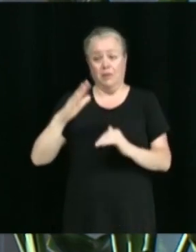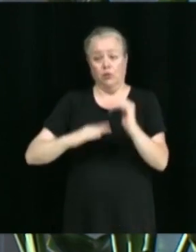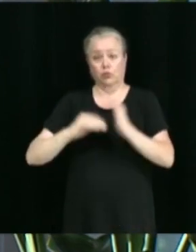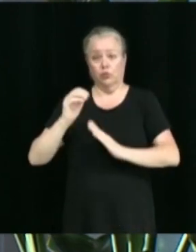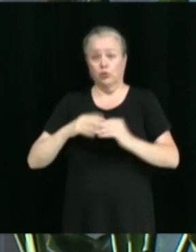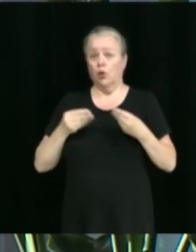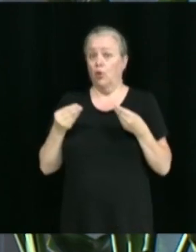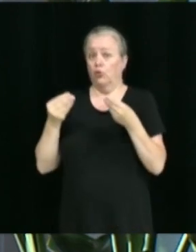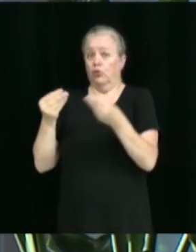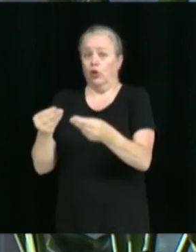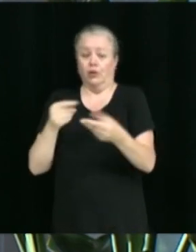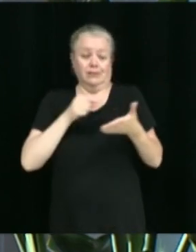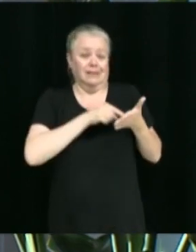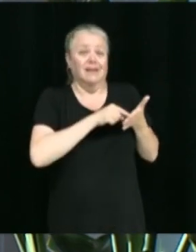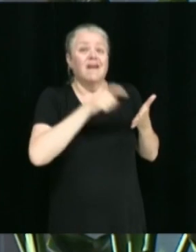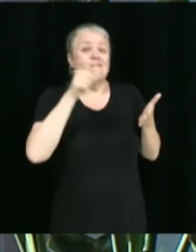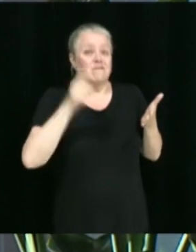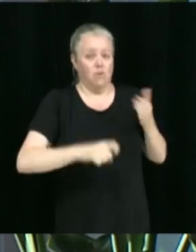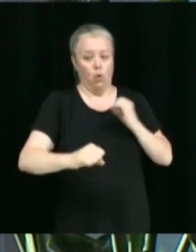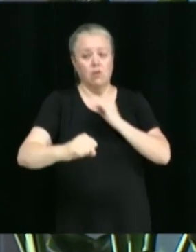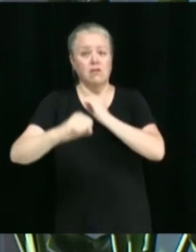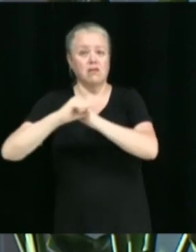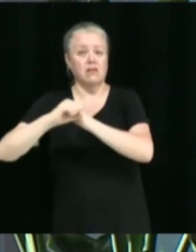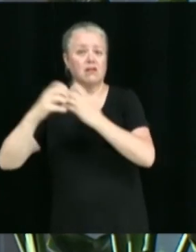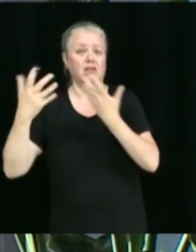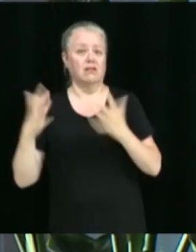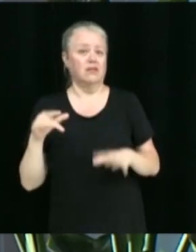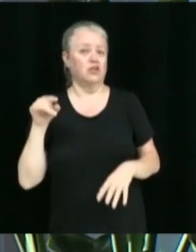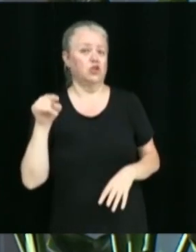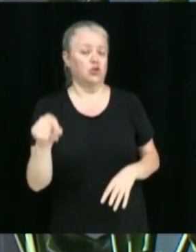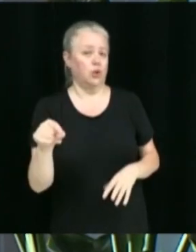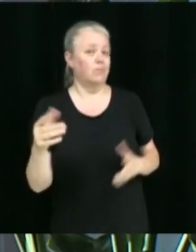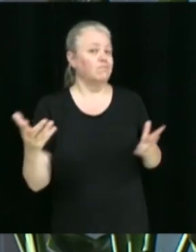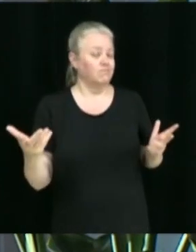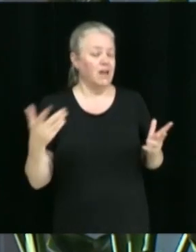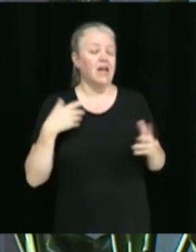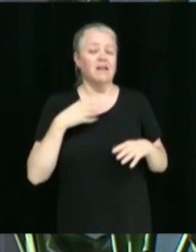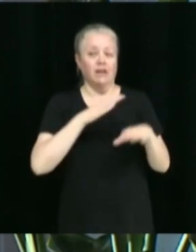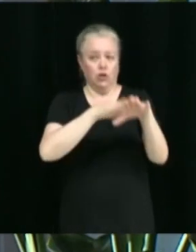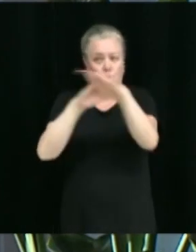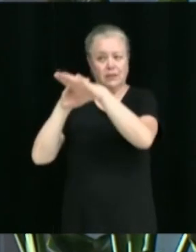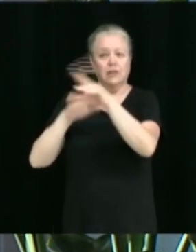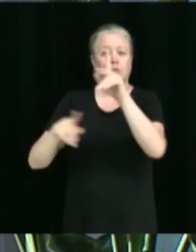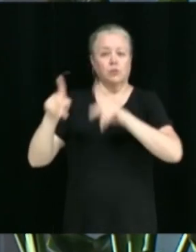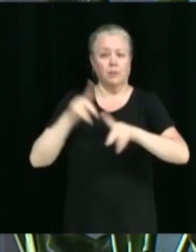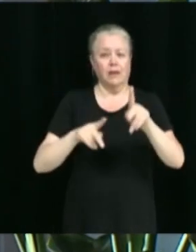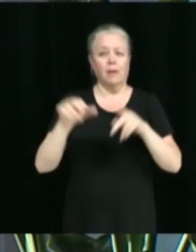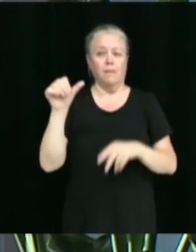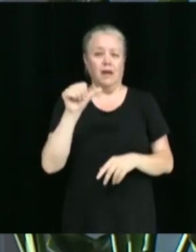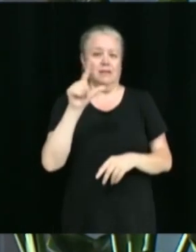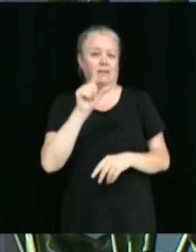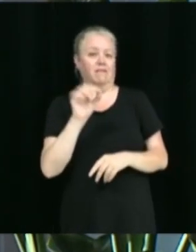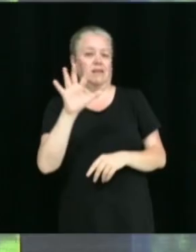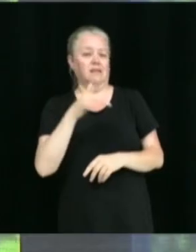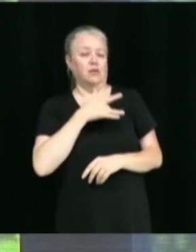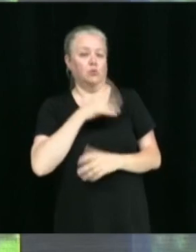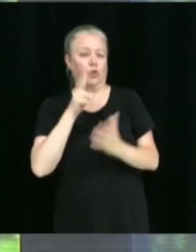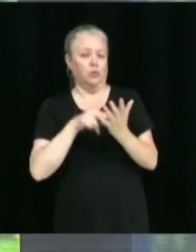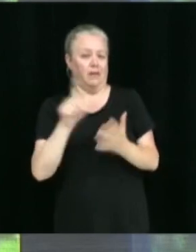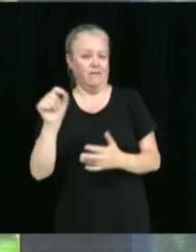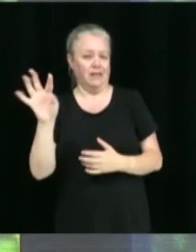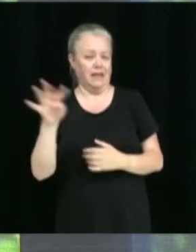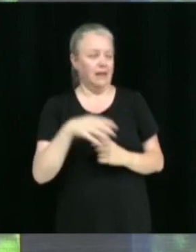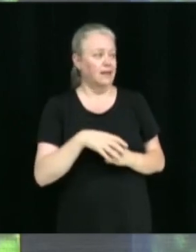de la Ville l'exige. Il y aura également une consultation publique le mardi 25 juin 2024. Marc